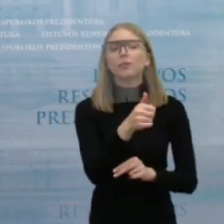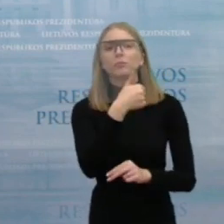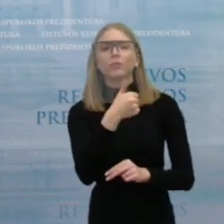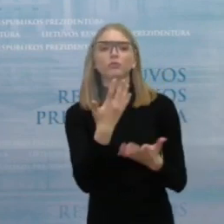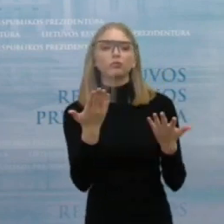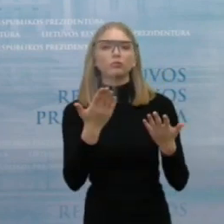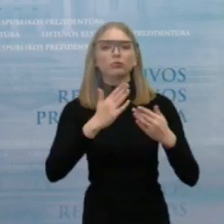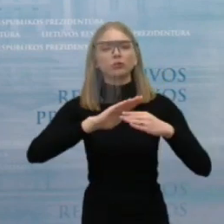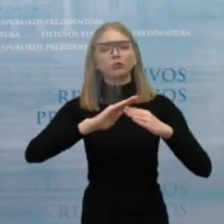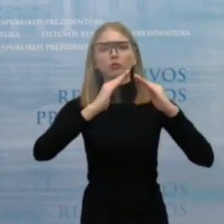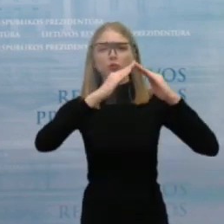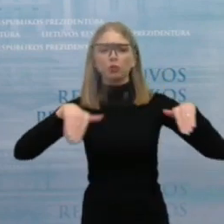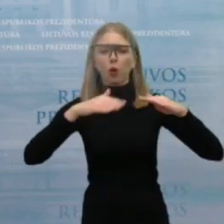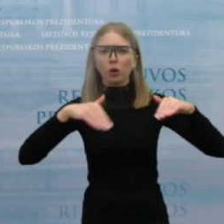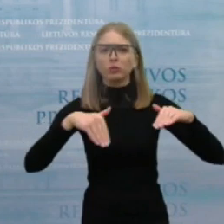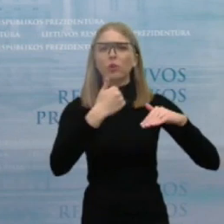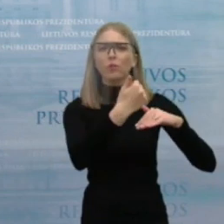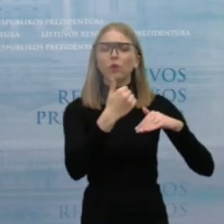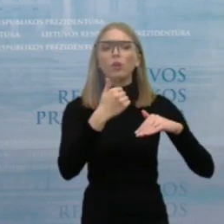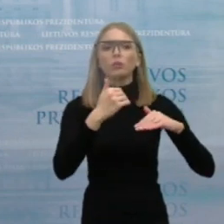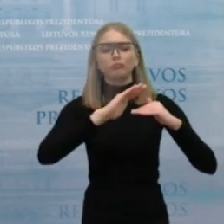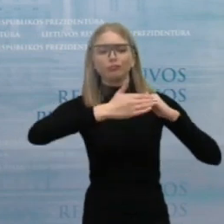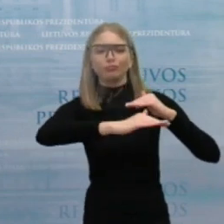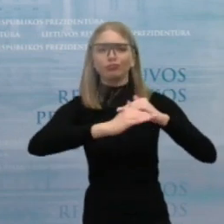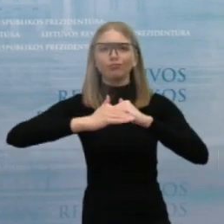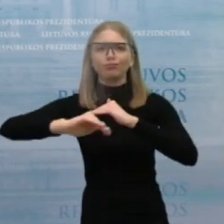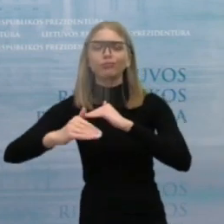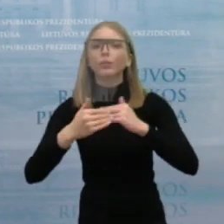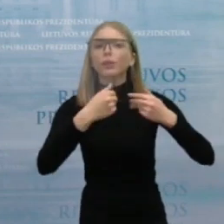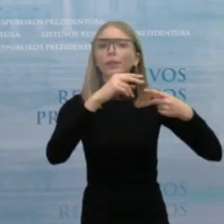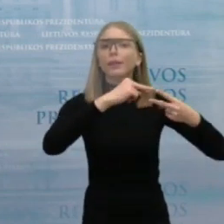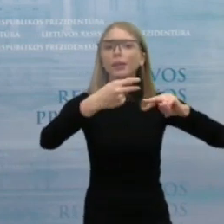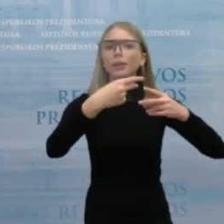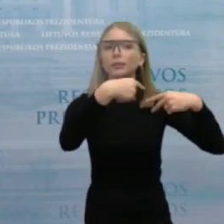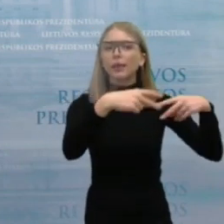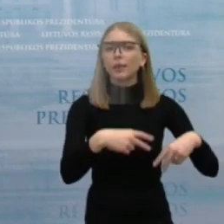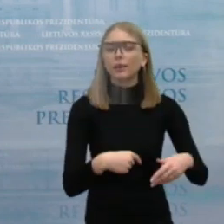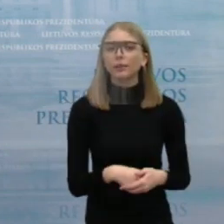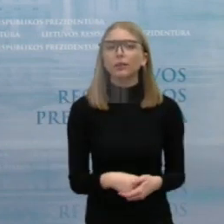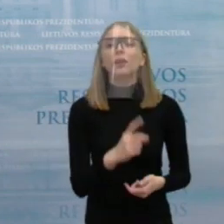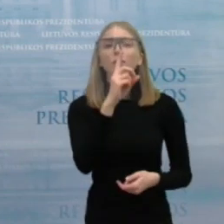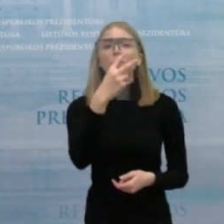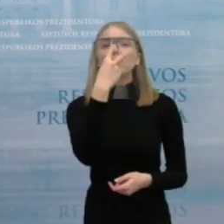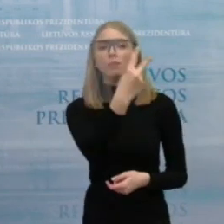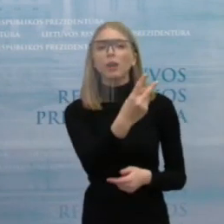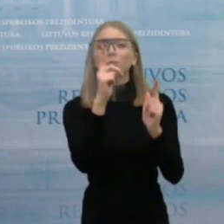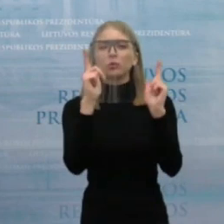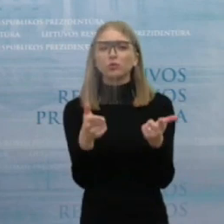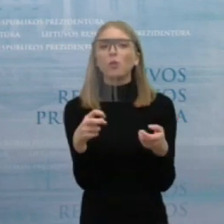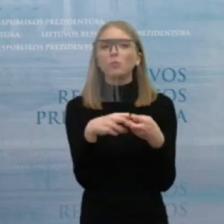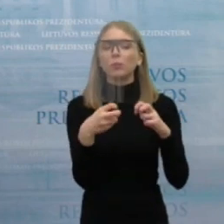stogus kaimuose, ypač taip pat atkreipti dėmesį, kad ta problema aktuali ir